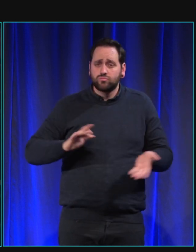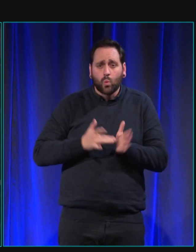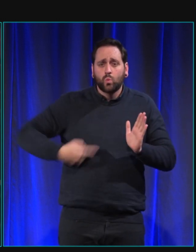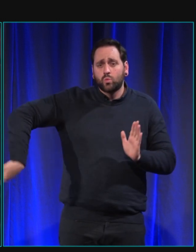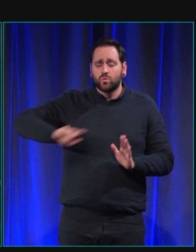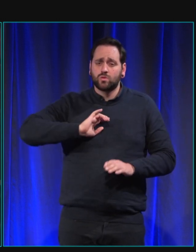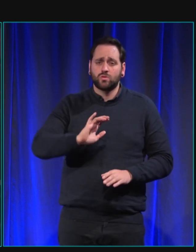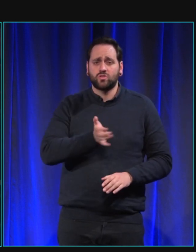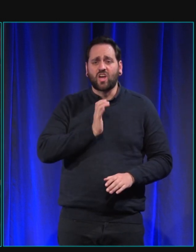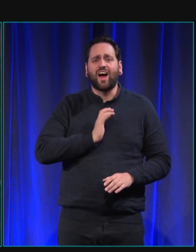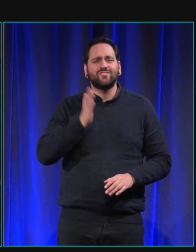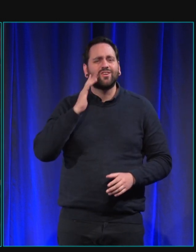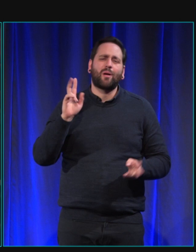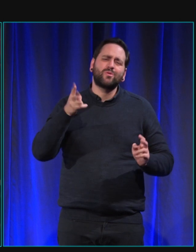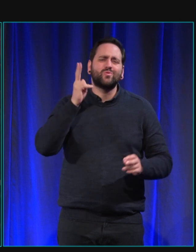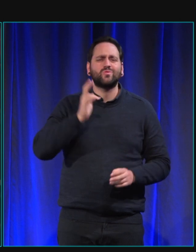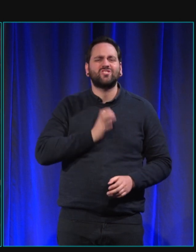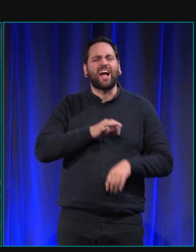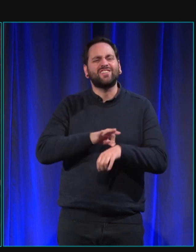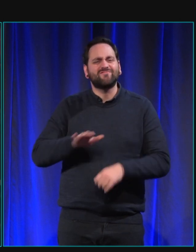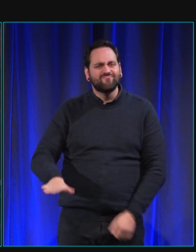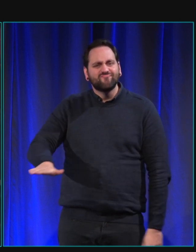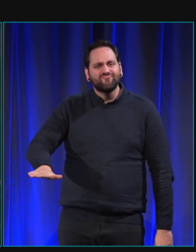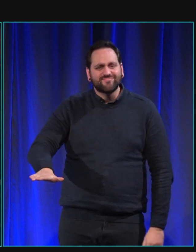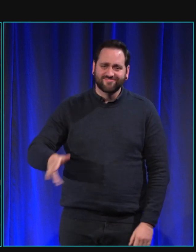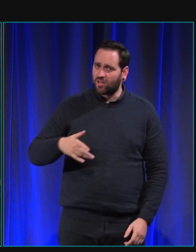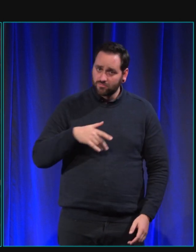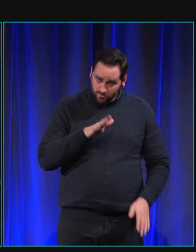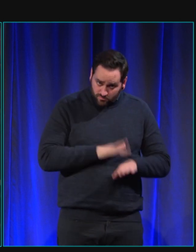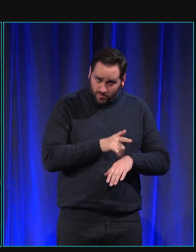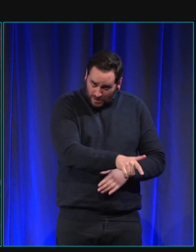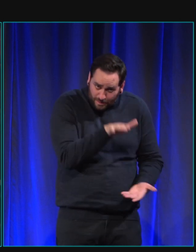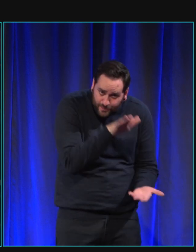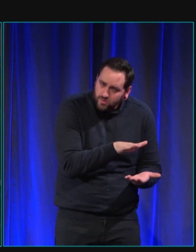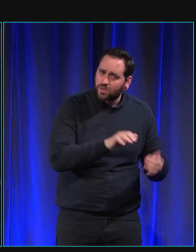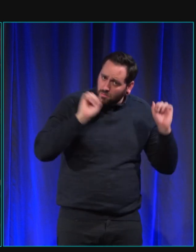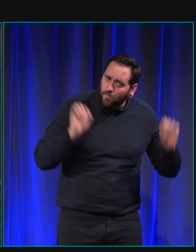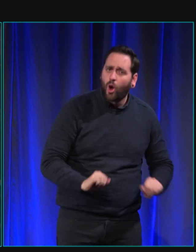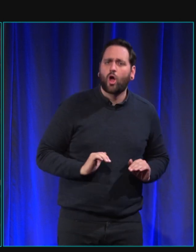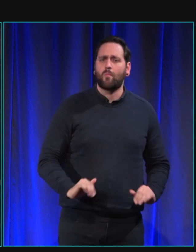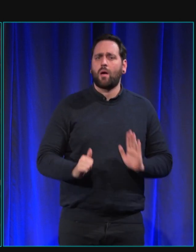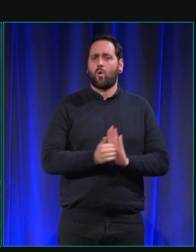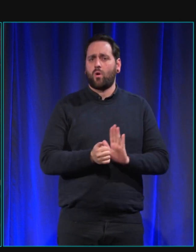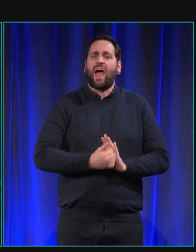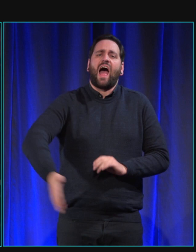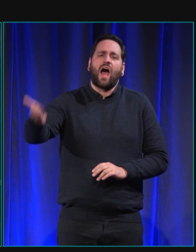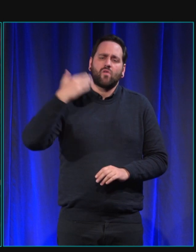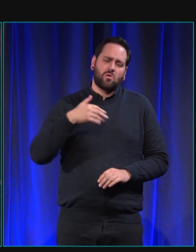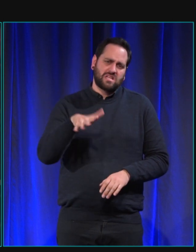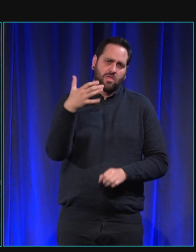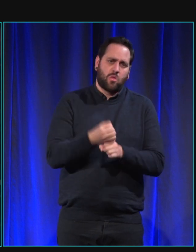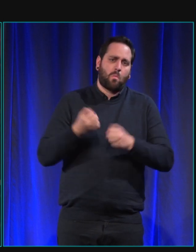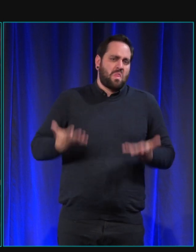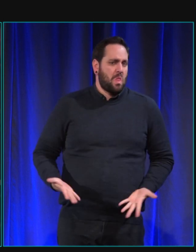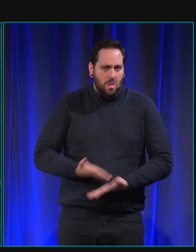de taille normale normale pour un chien guide c'est à dire genre labrador etc donc ça a existé ça n'existe peut-être